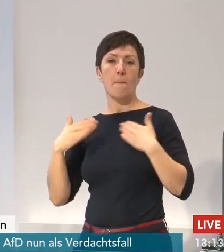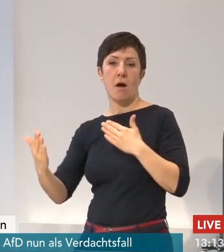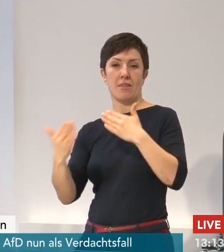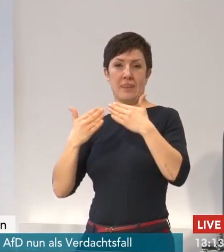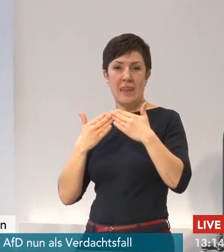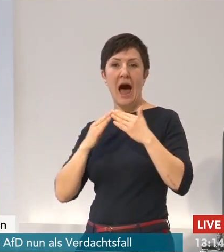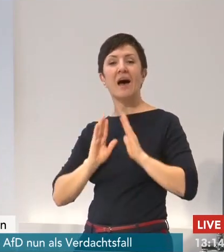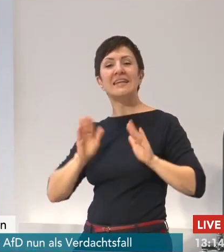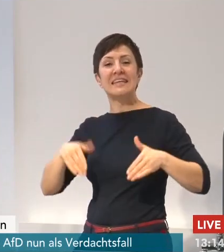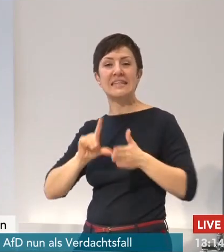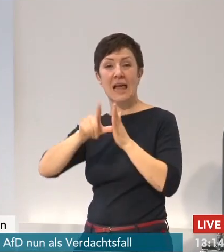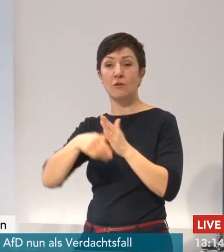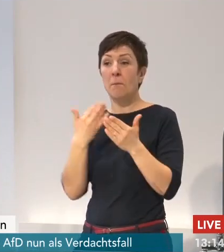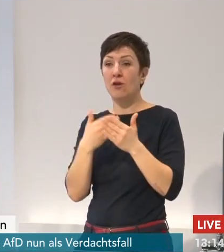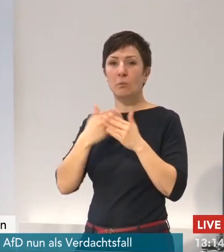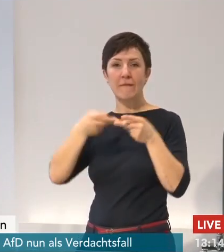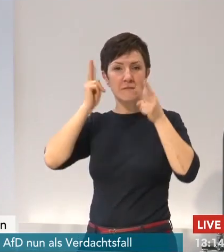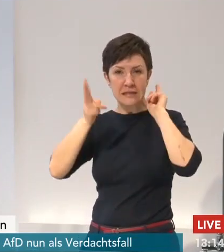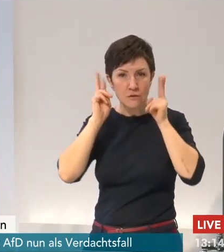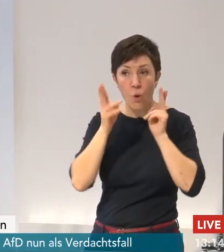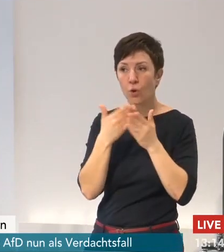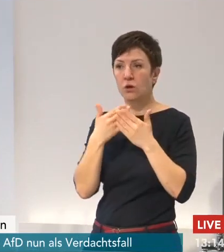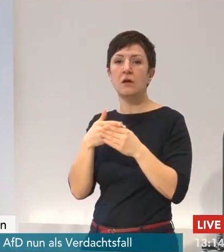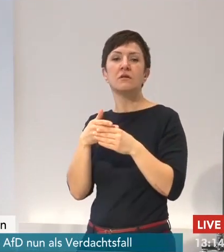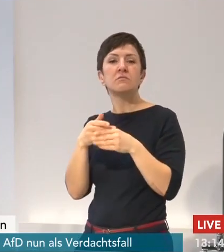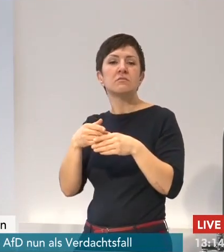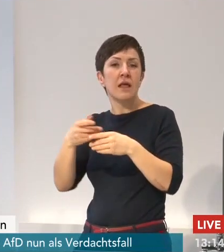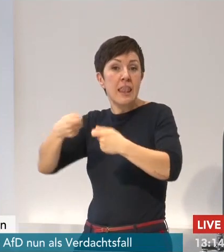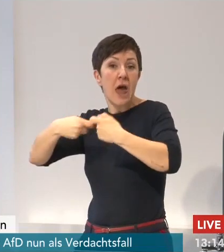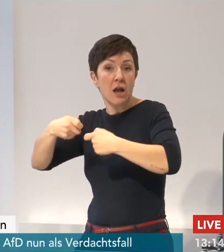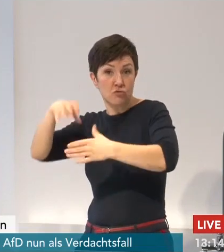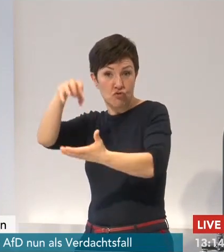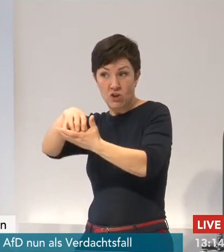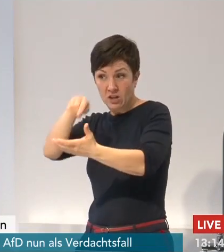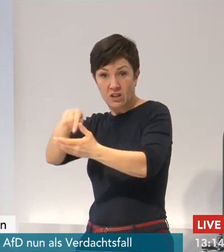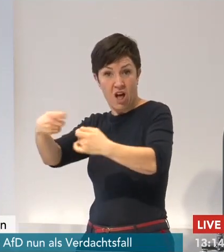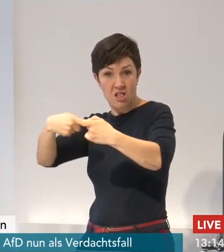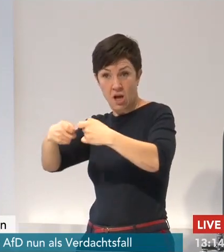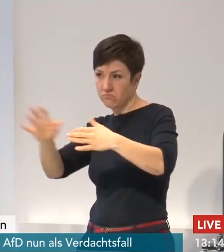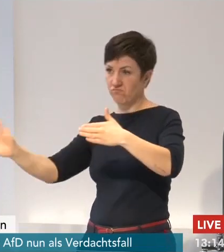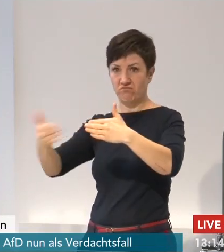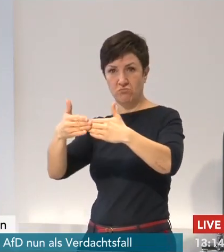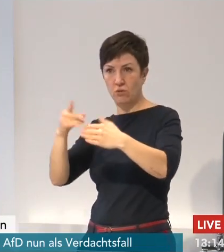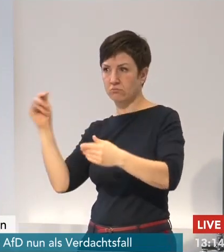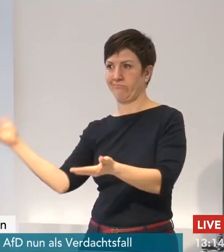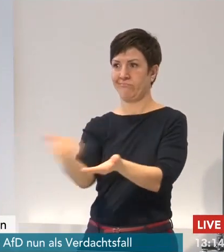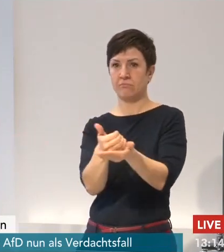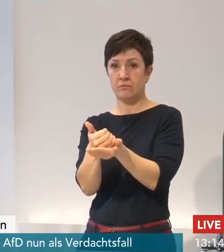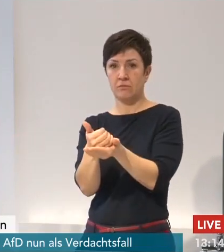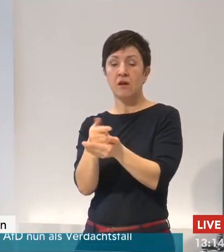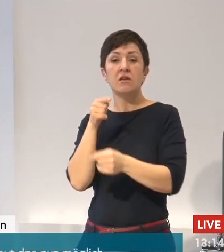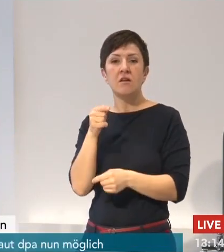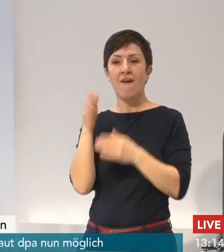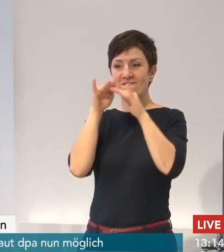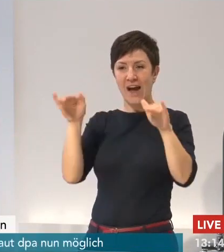insbesondere auch den innerstädtischen Einzelhandel mit voller Wucht. Das umsatzstärkste Geschäft rumt um die Weihnachtsfeiertage